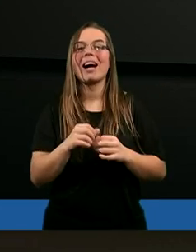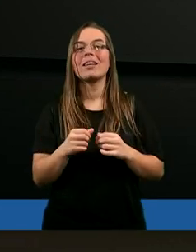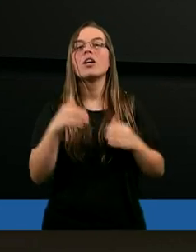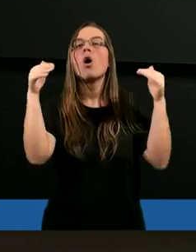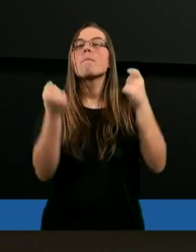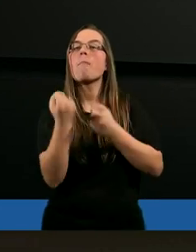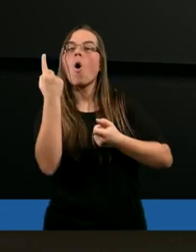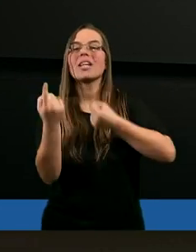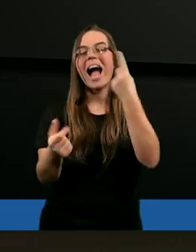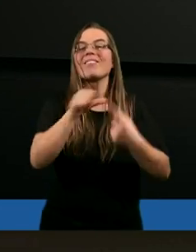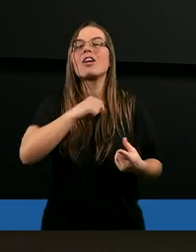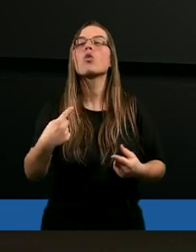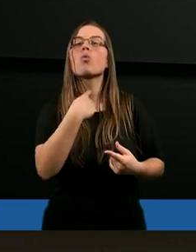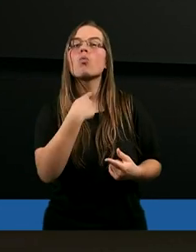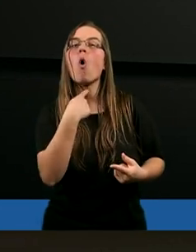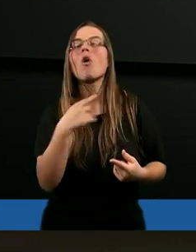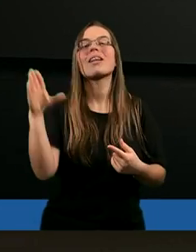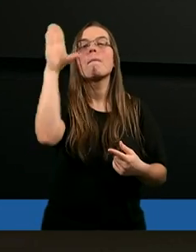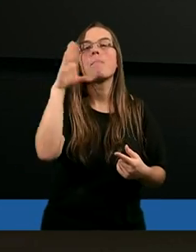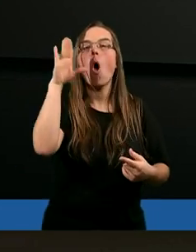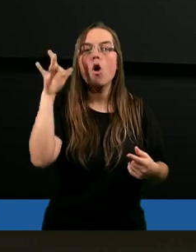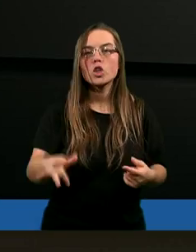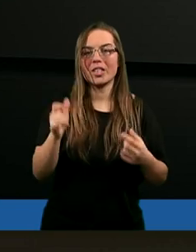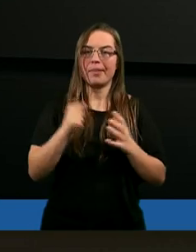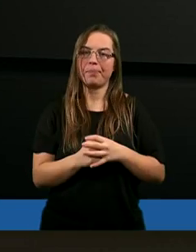pojawia się głos Boży.